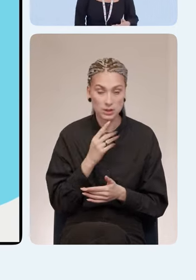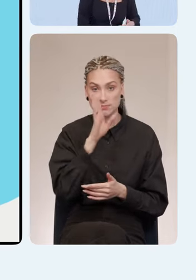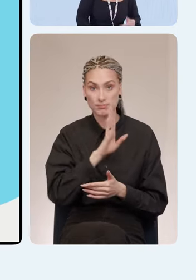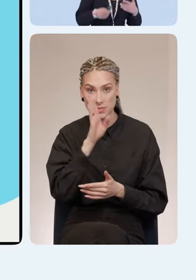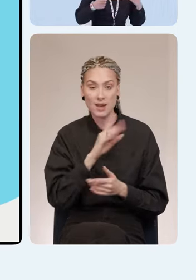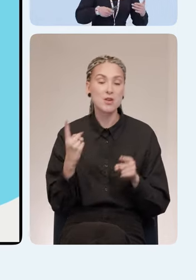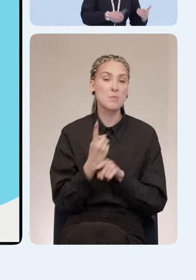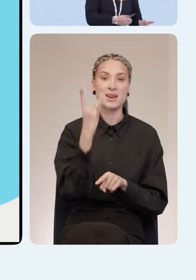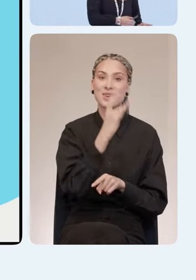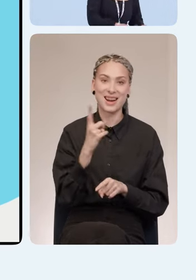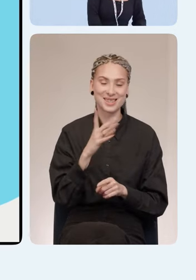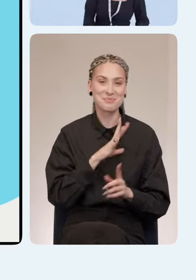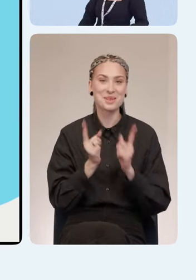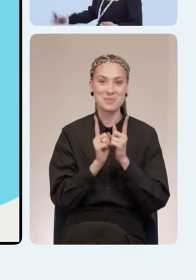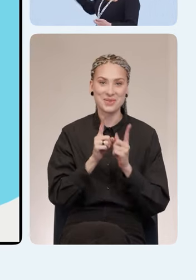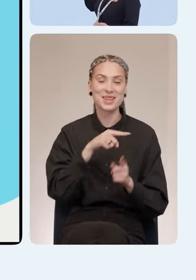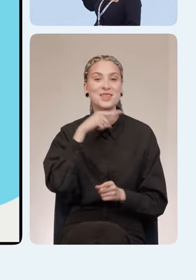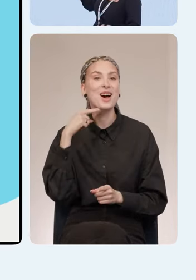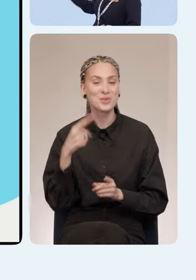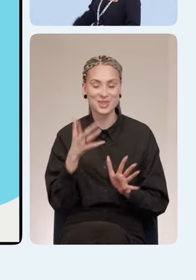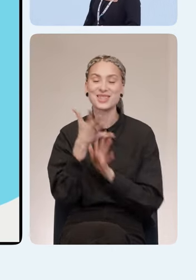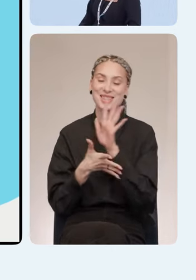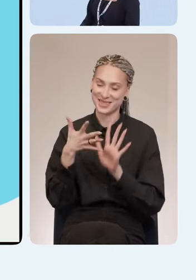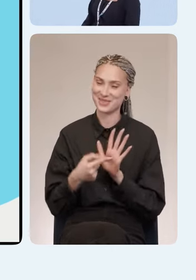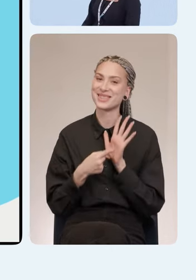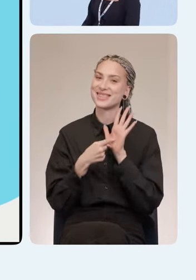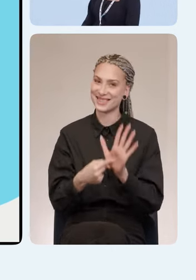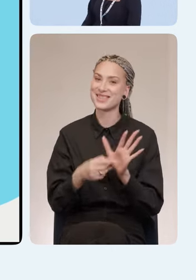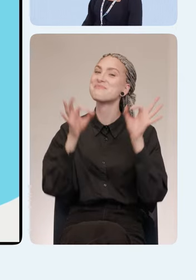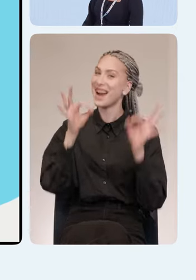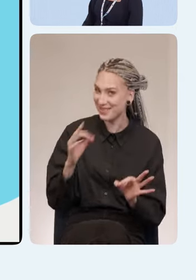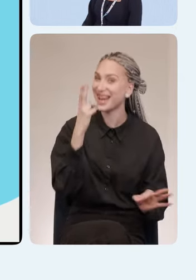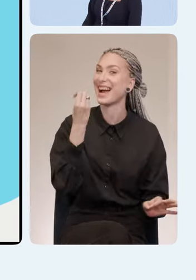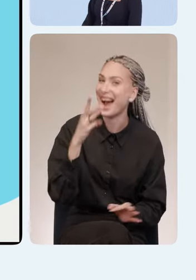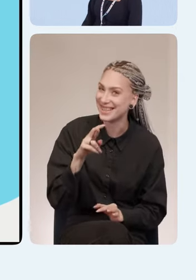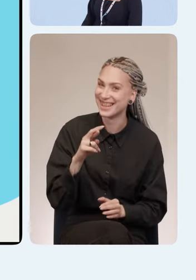перевели видеотрансляцию ВК-феста на русский жестовый язык. Правда, Катя?